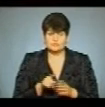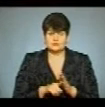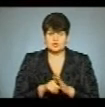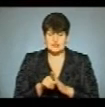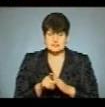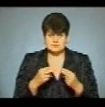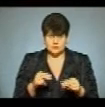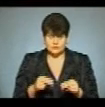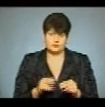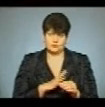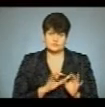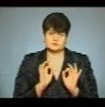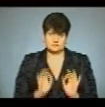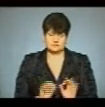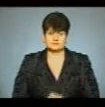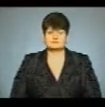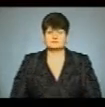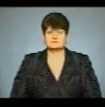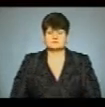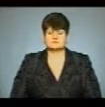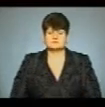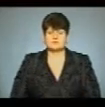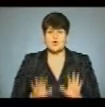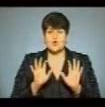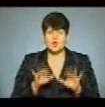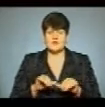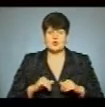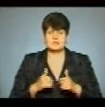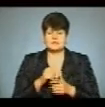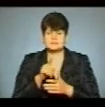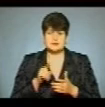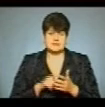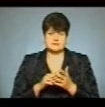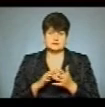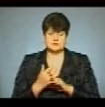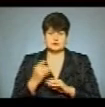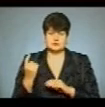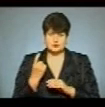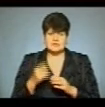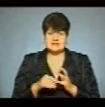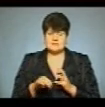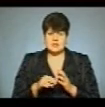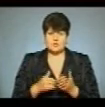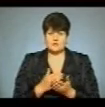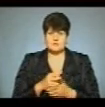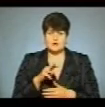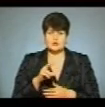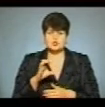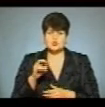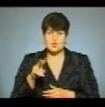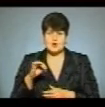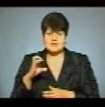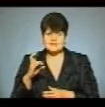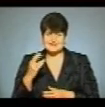він відбувався цивілізовано. Голова комітету з питань аграрної та земельної політики Микола Сольський сказав